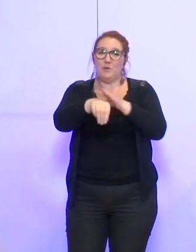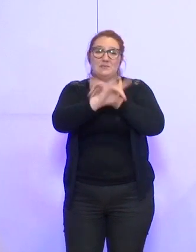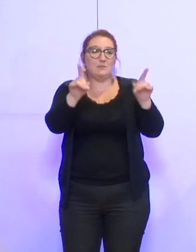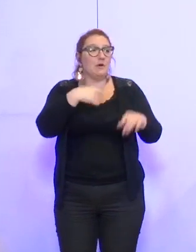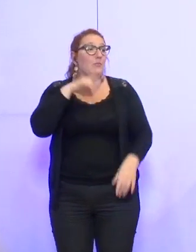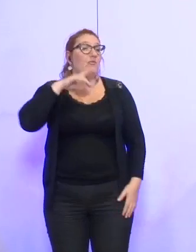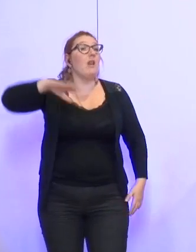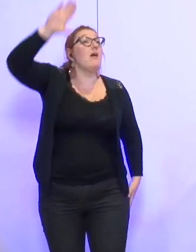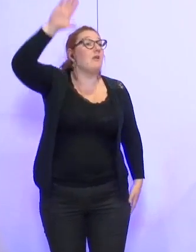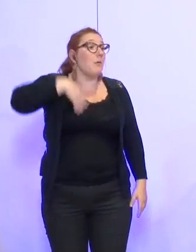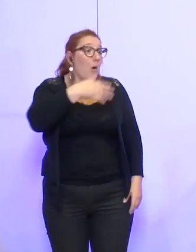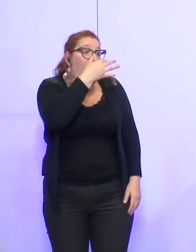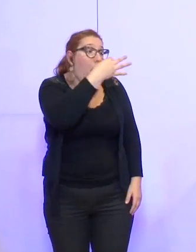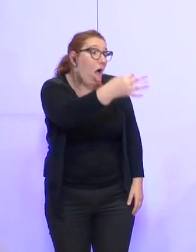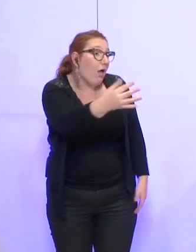votes.